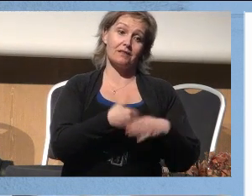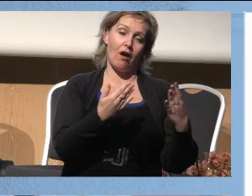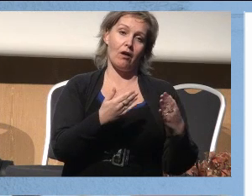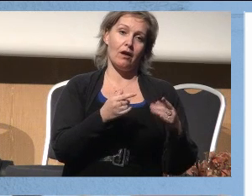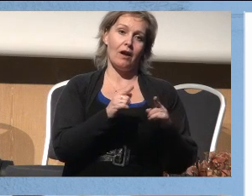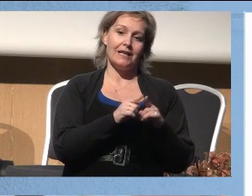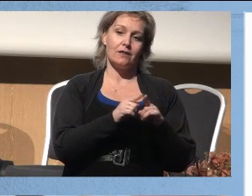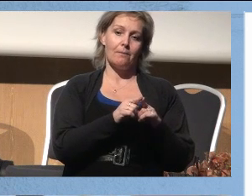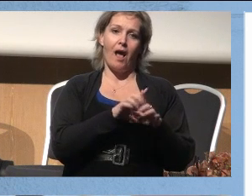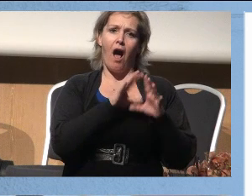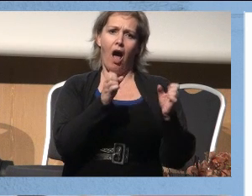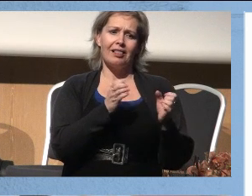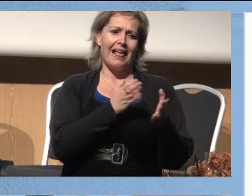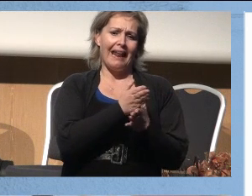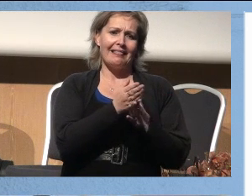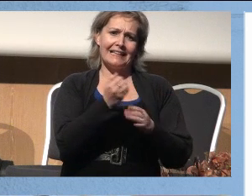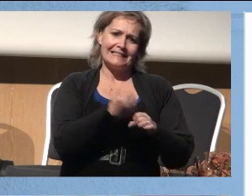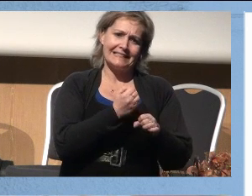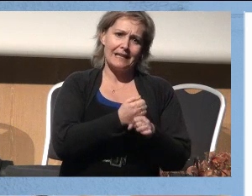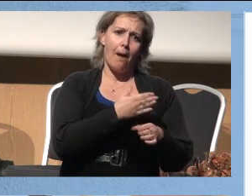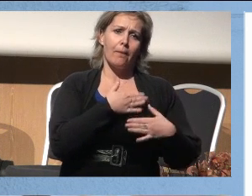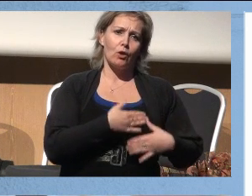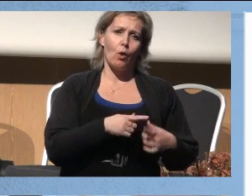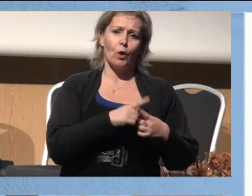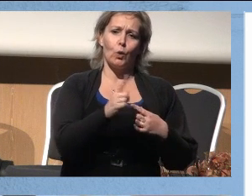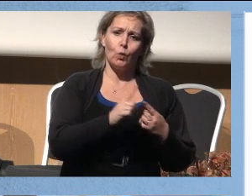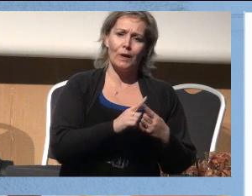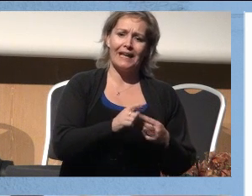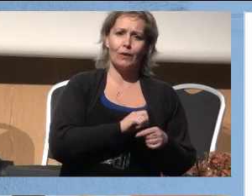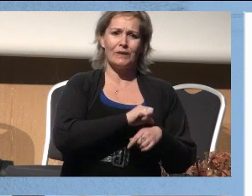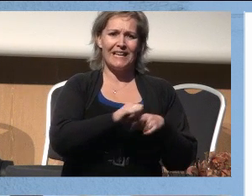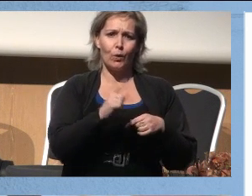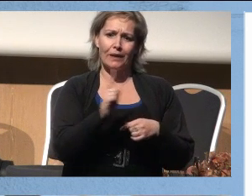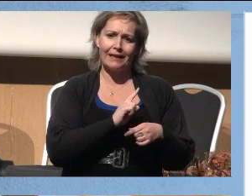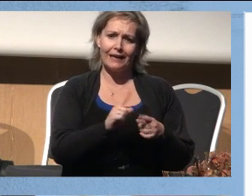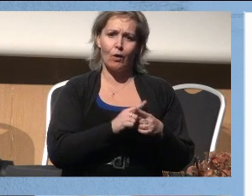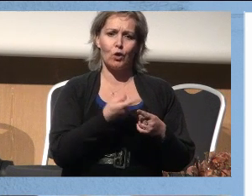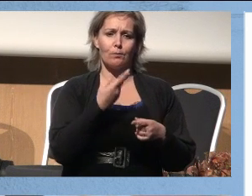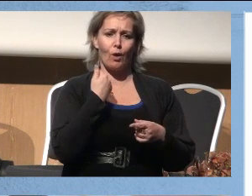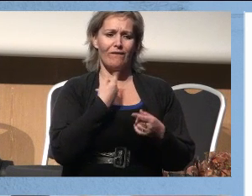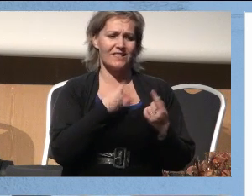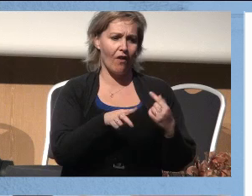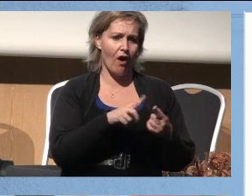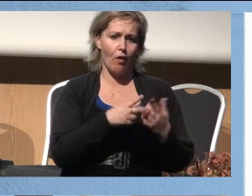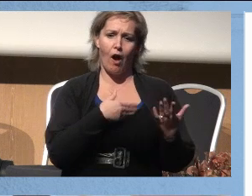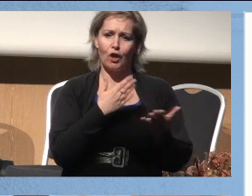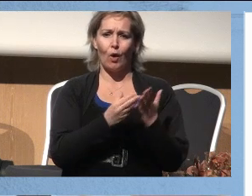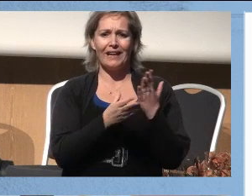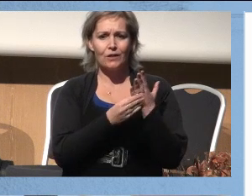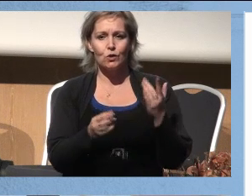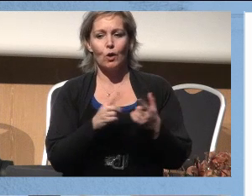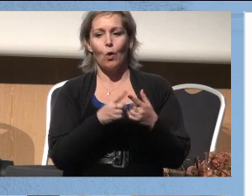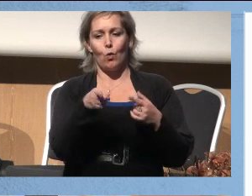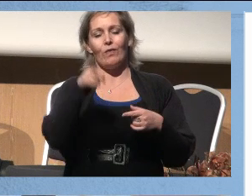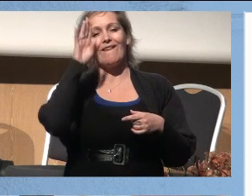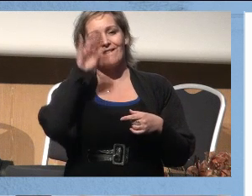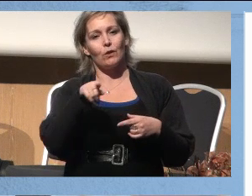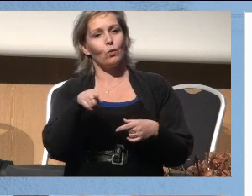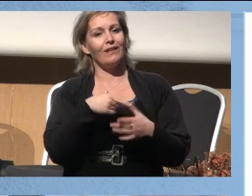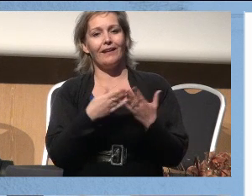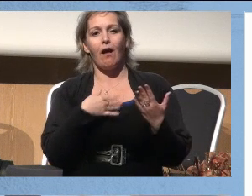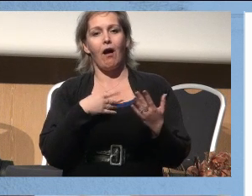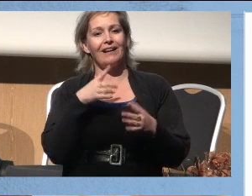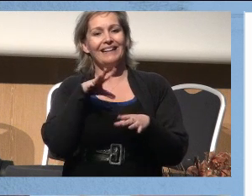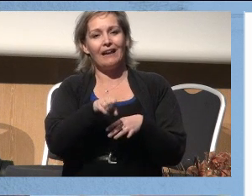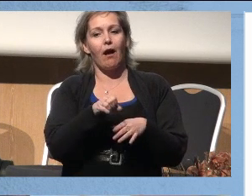syder i alle retninger. Patologer ut og inn, kirurger etterlyser prøvesvar, og jeg har ikke de ressursene jeg skal ha. Og hun vet at hun ikke